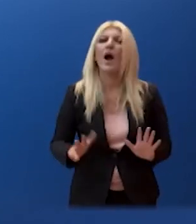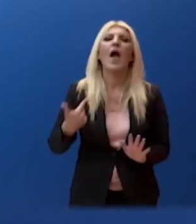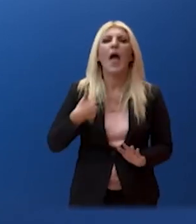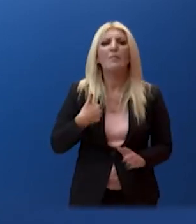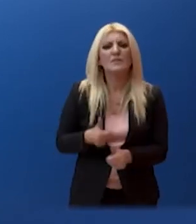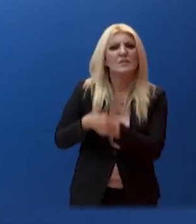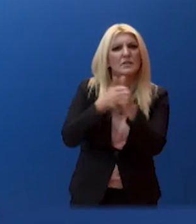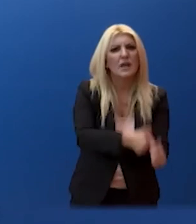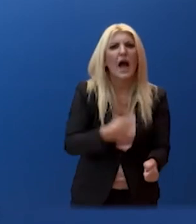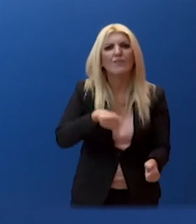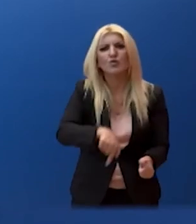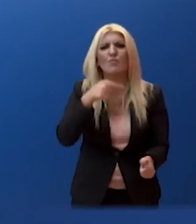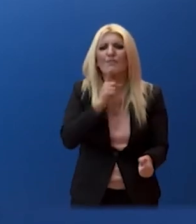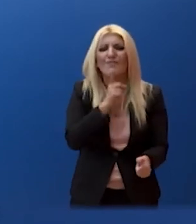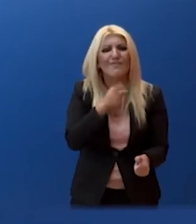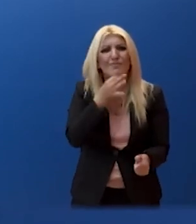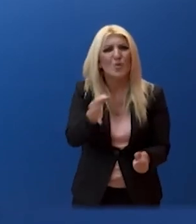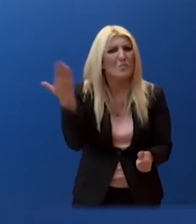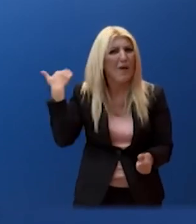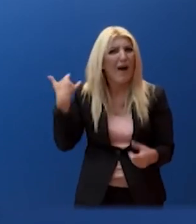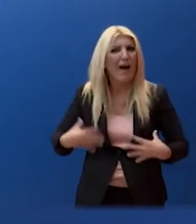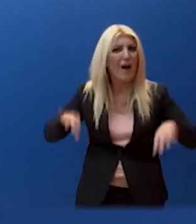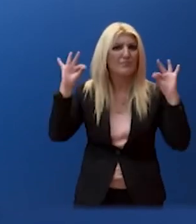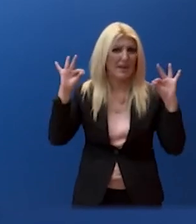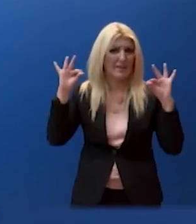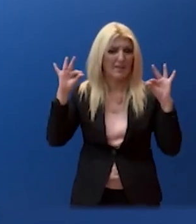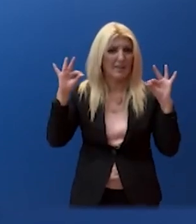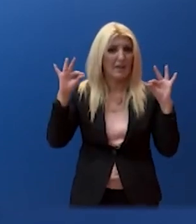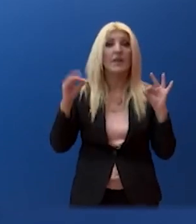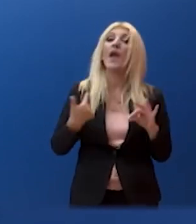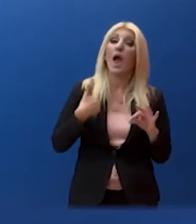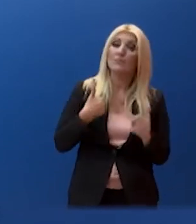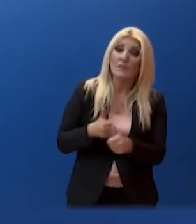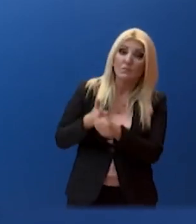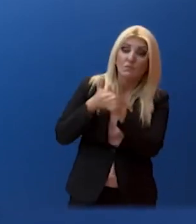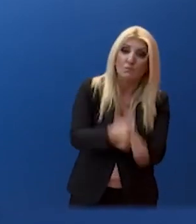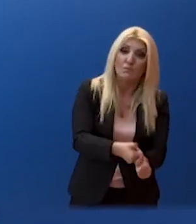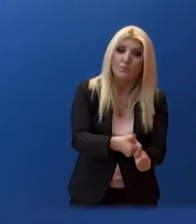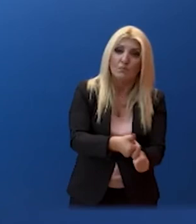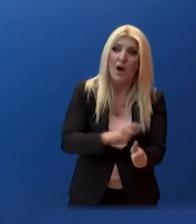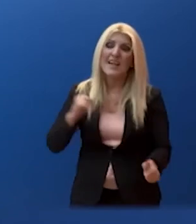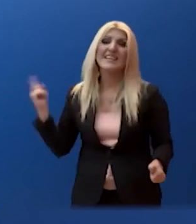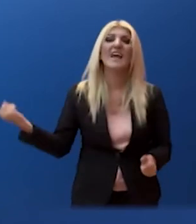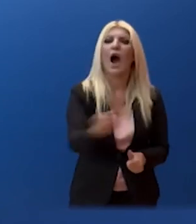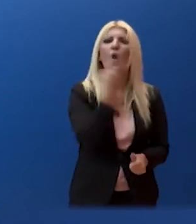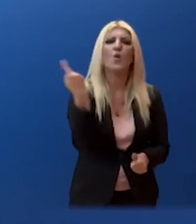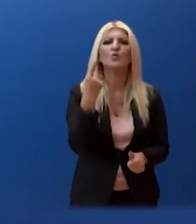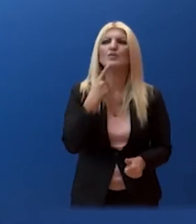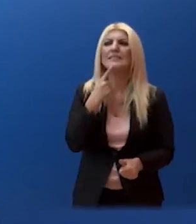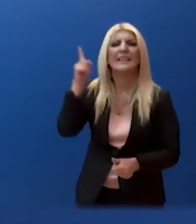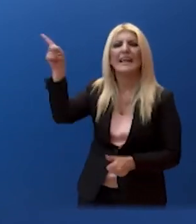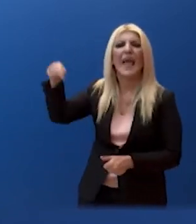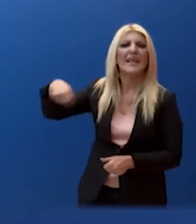κάνει αυτό που είπαμε από την αρχή. Ότι ερχόμαστε και υλοποιούμε πλήρως για όλους και εφάπαξ στην Επόφαση Συμβουλίου της Επικρατείας.